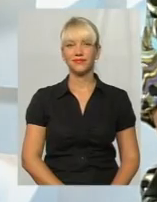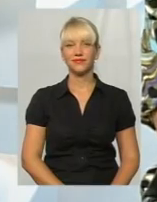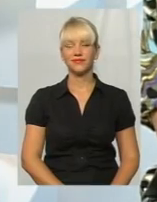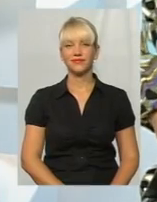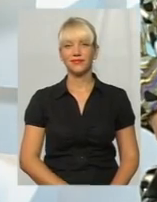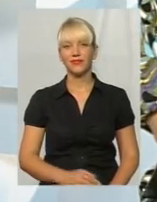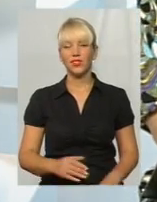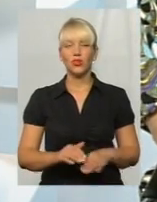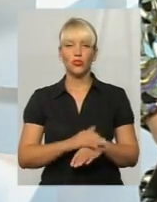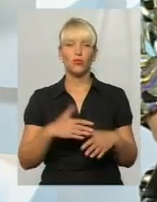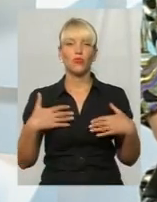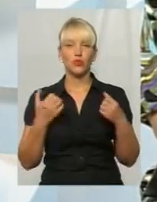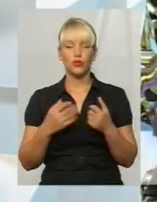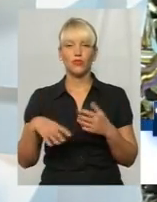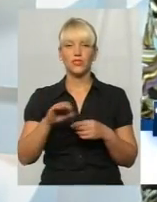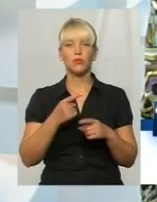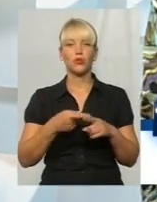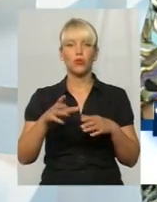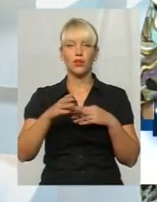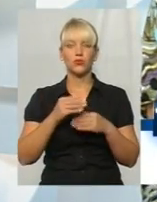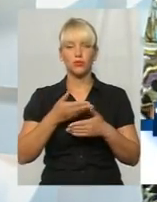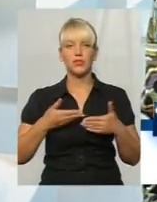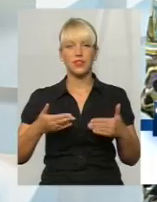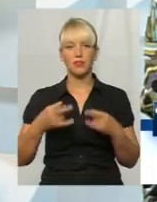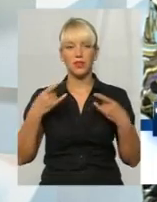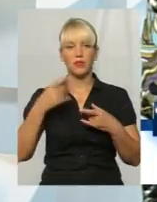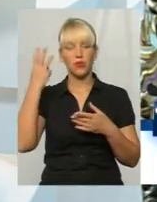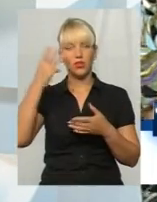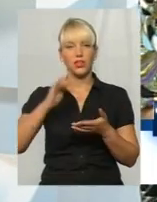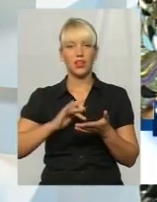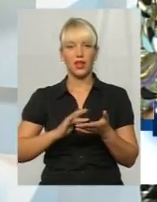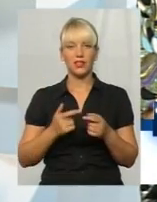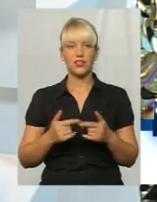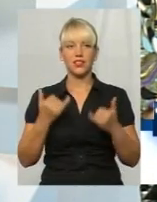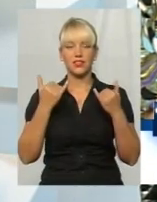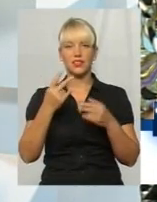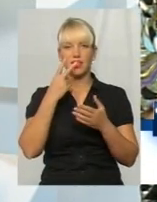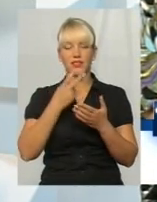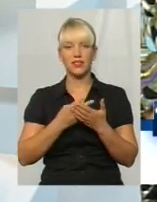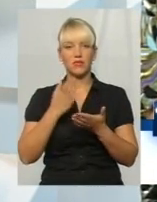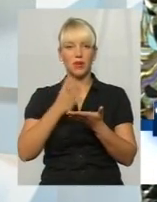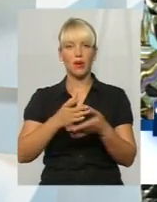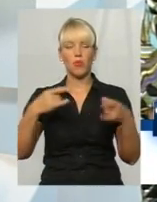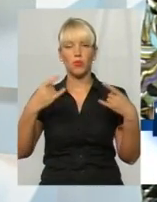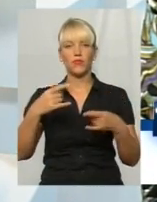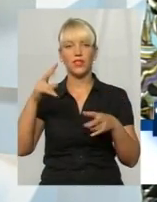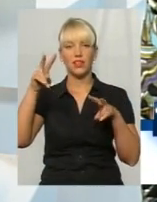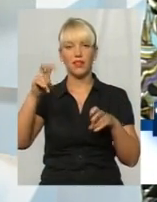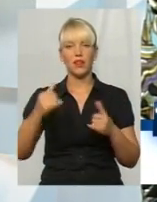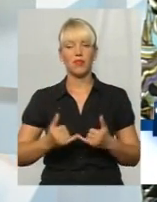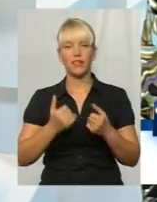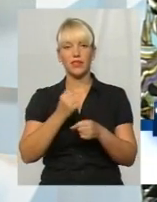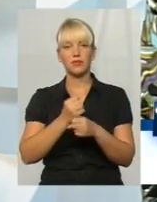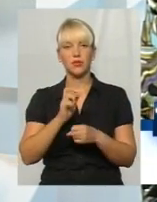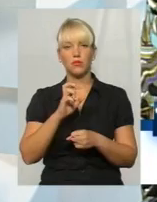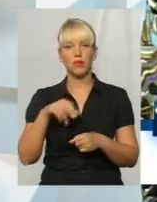Доброго здоров'я усім, хто разом із нами на телеканалі Поділя Центр. На часі в прямому ефірі тема. Я Анна Бендюх, переклад